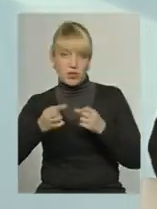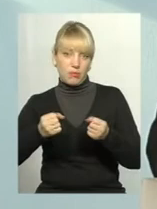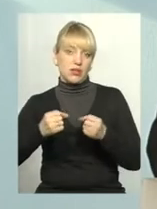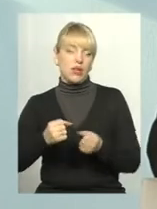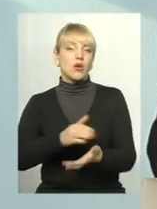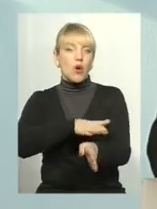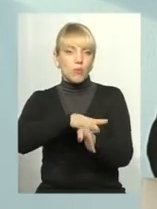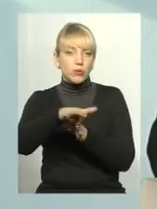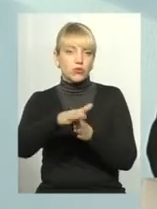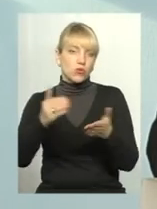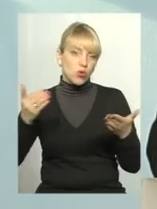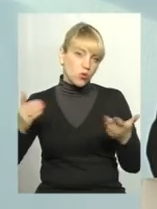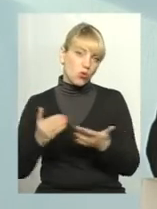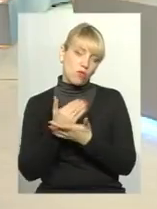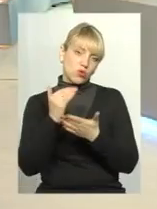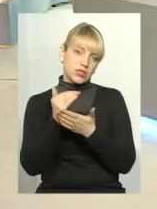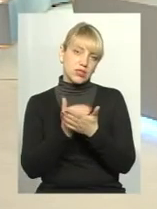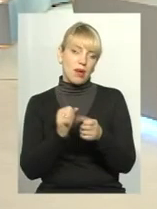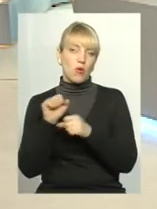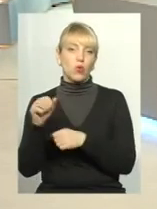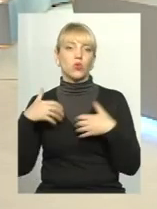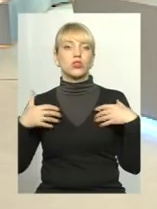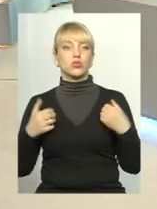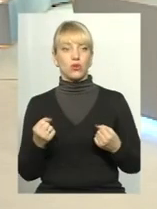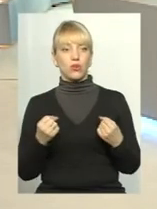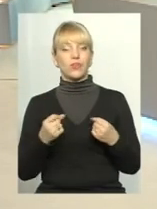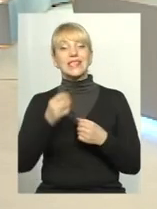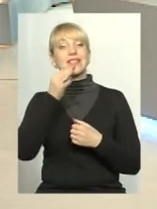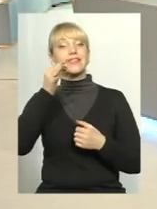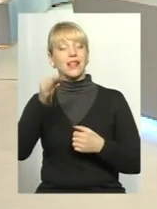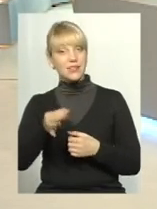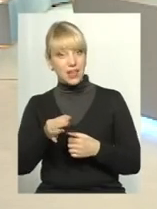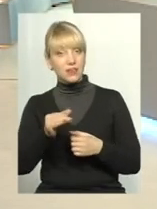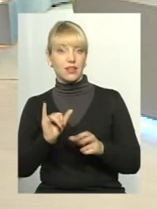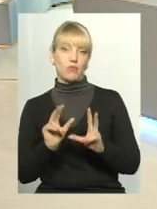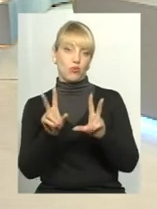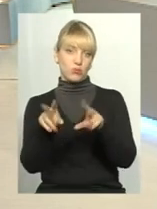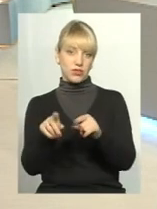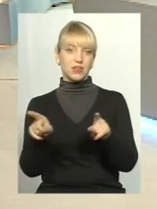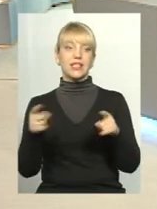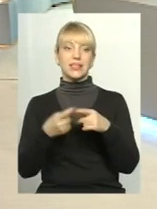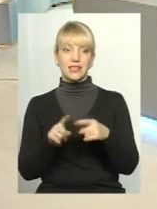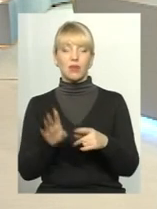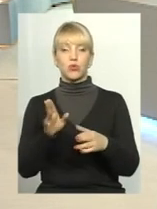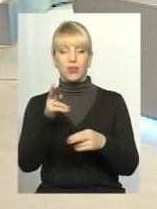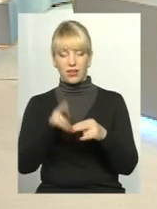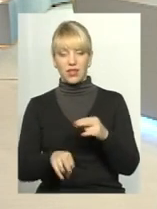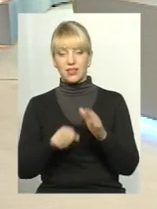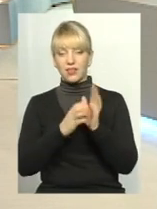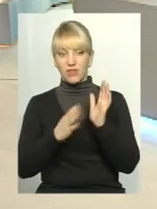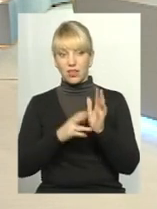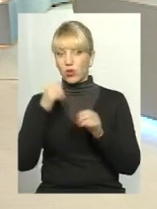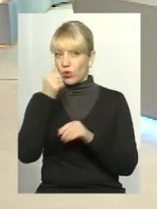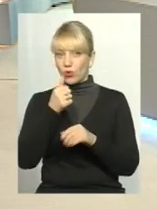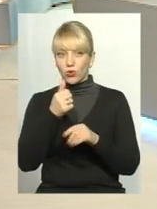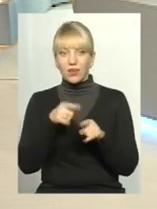систему охорони здоров'я. Сказати і пообіцяти, що це на кінець 19-го так буде,